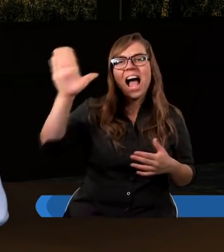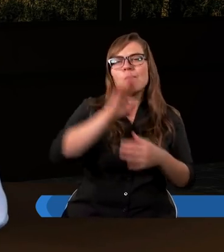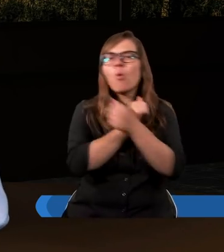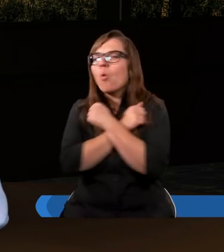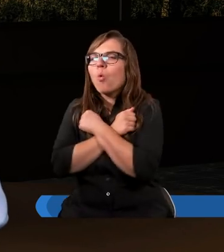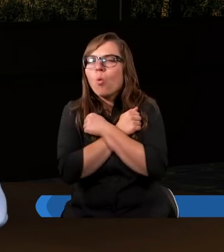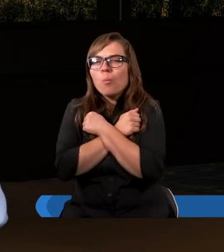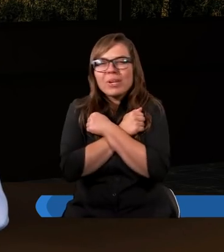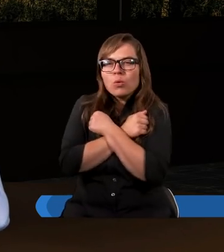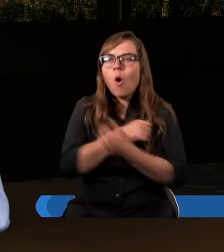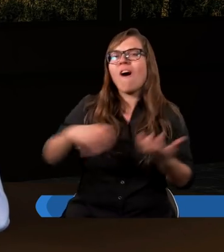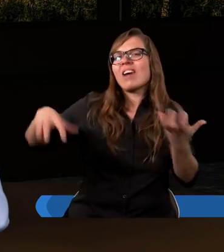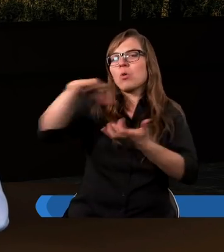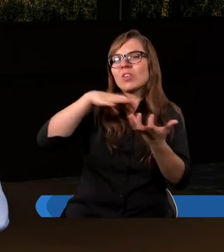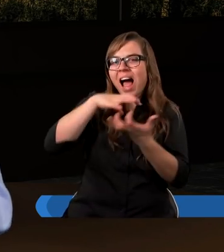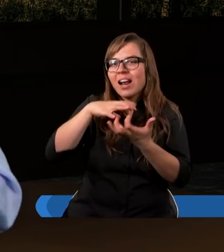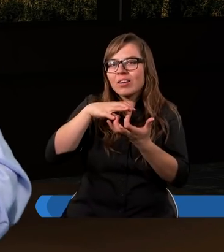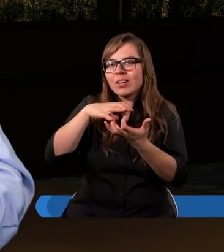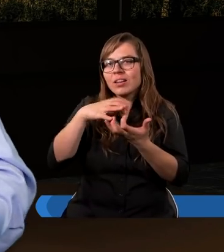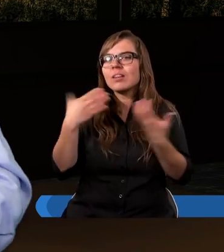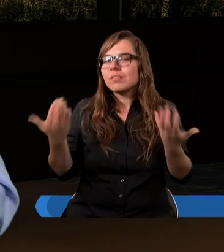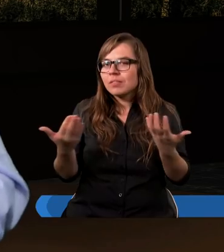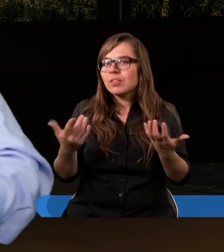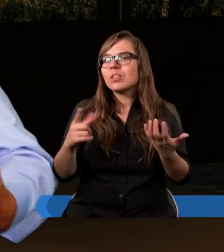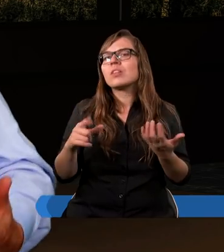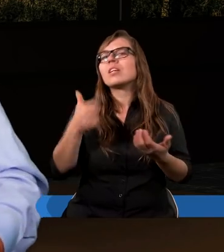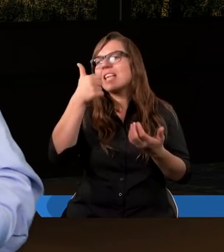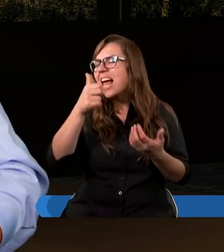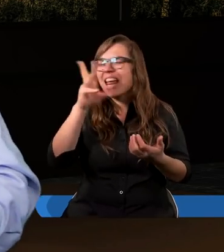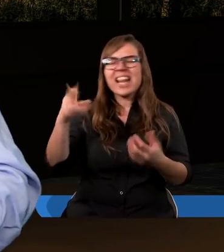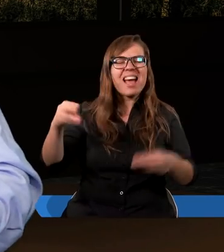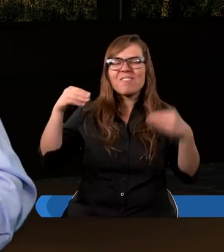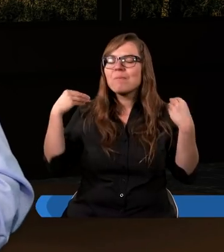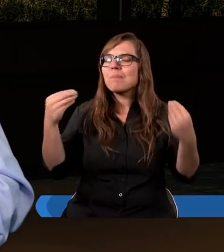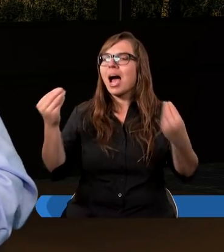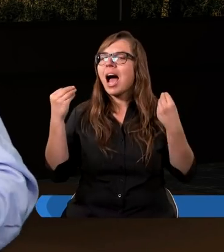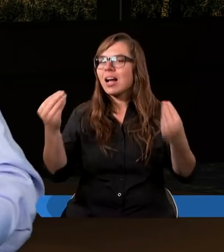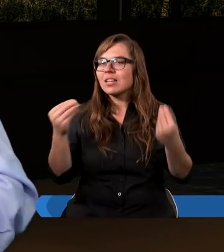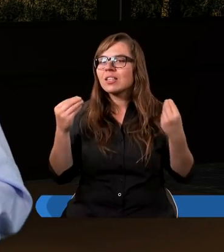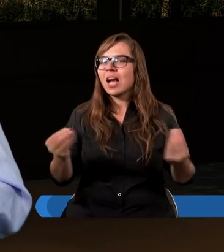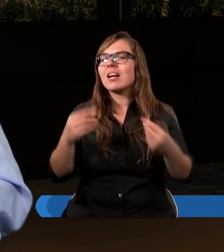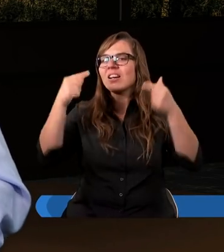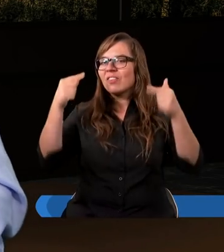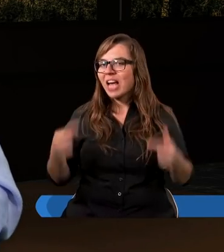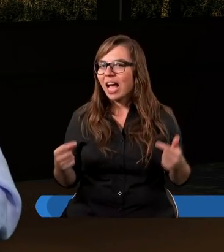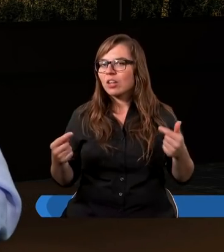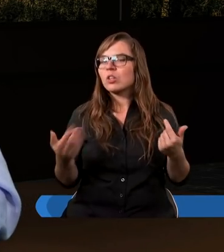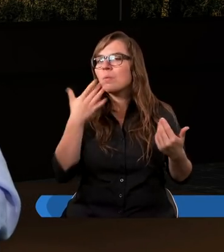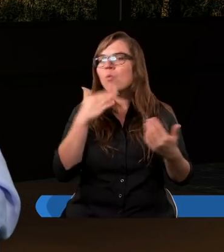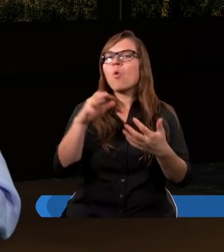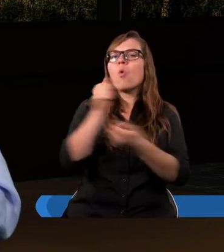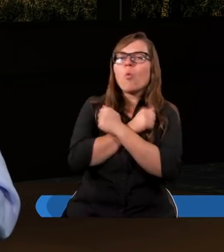umiłował świat. To jest ten jeden z najpiękniejszych wierszy, że